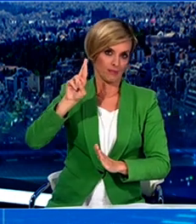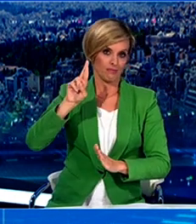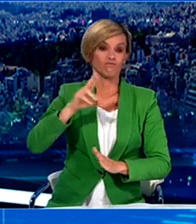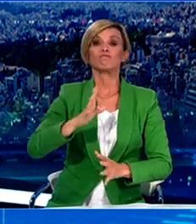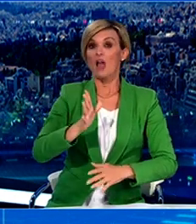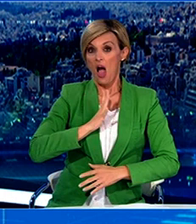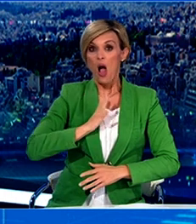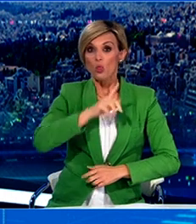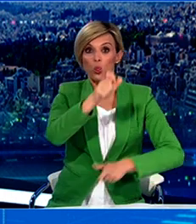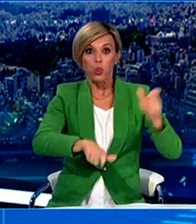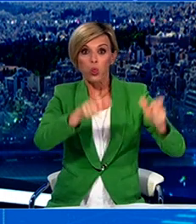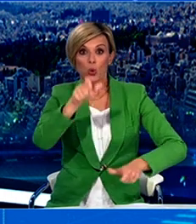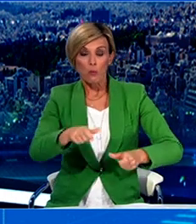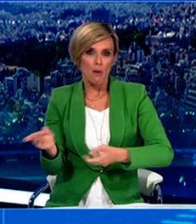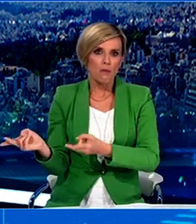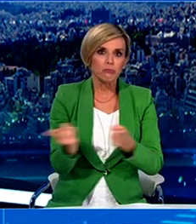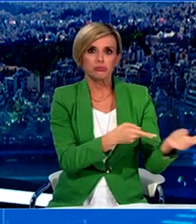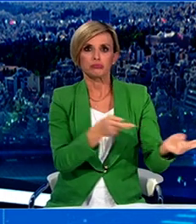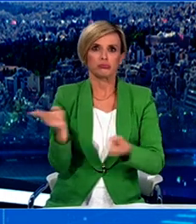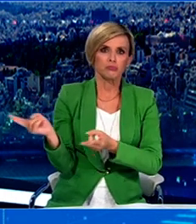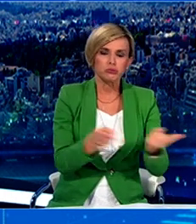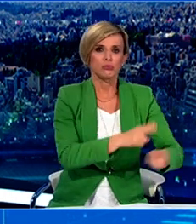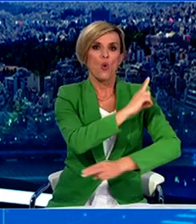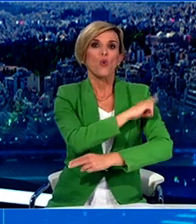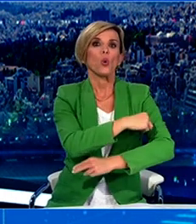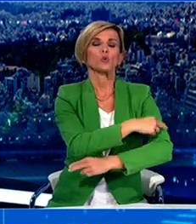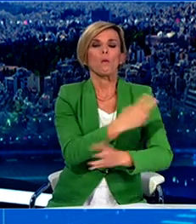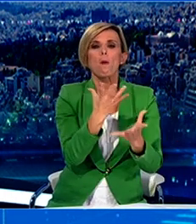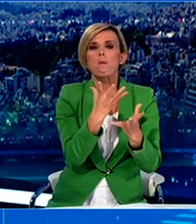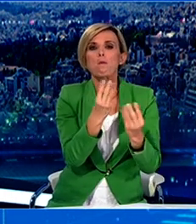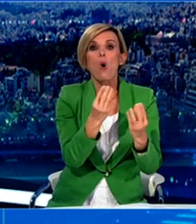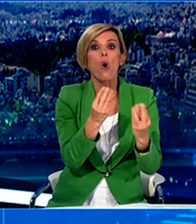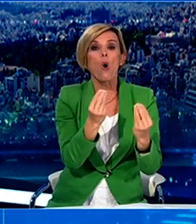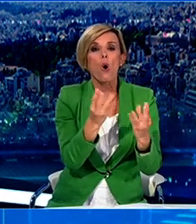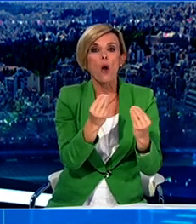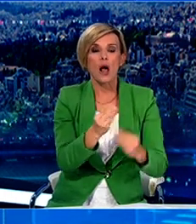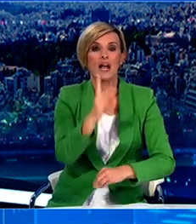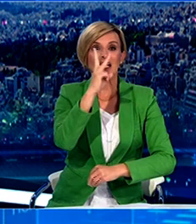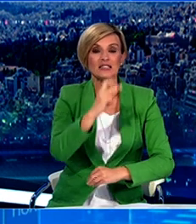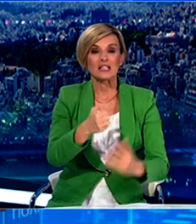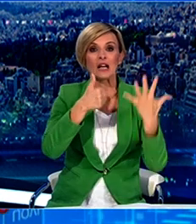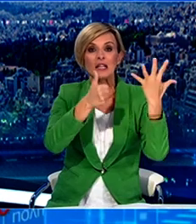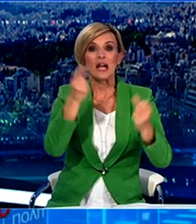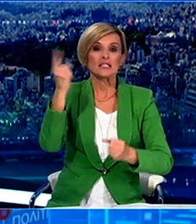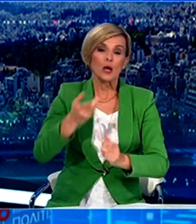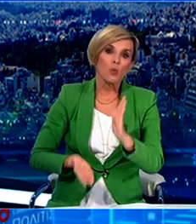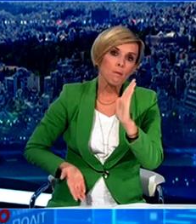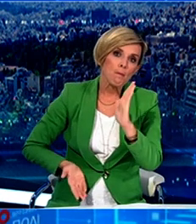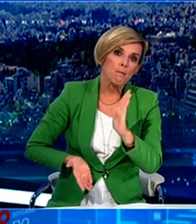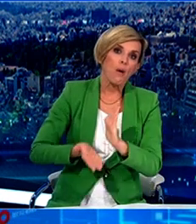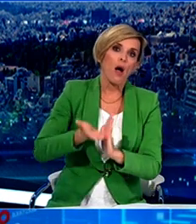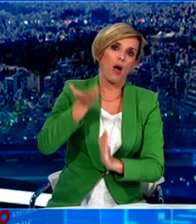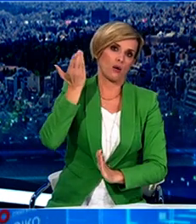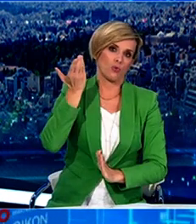μας που νοσηλεύονται αυξήθηκαν κατά 36% από 1.103 σε 1.503 και δυστυχώς